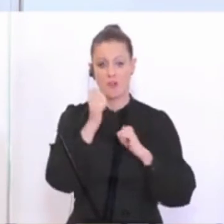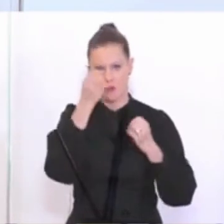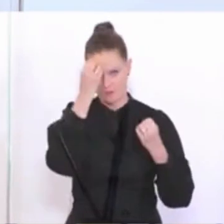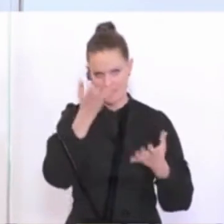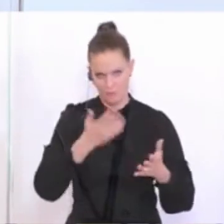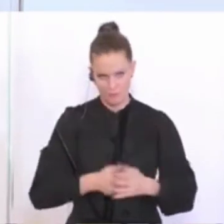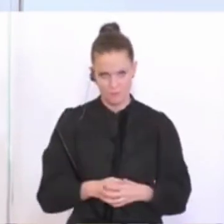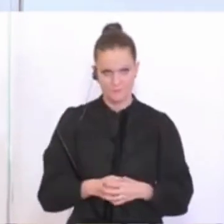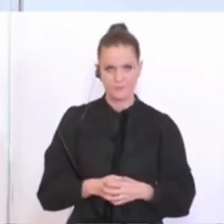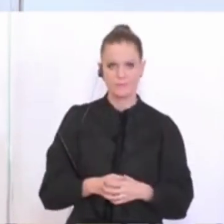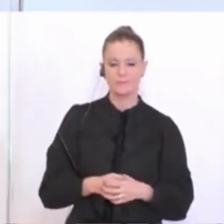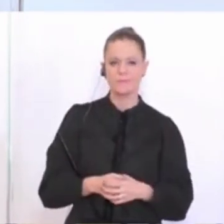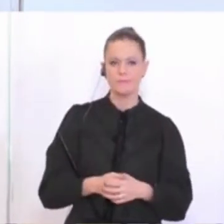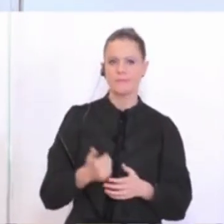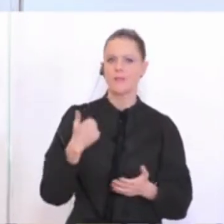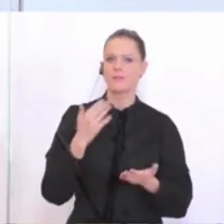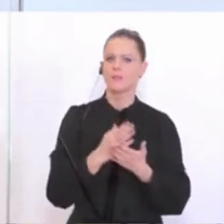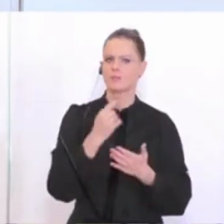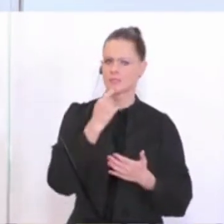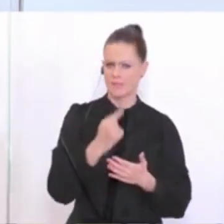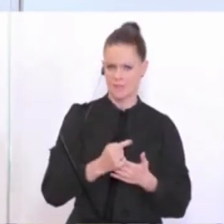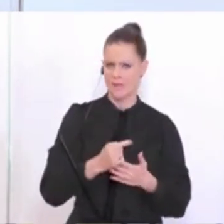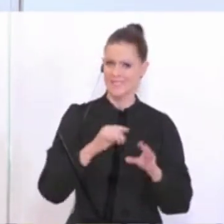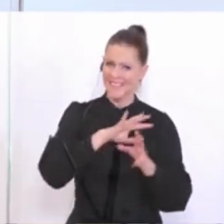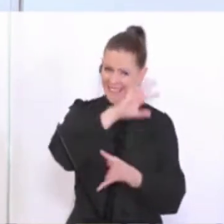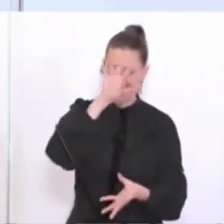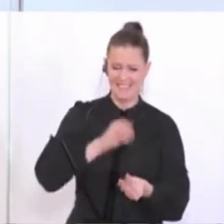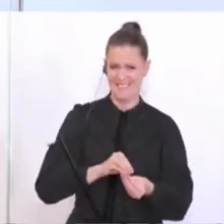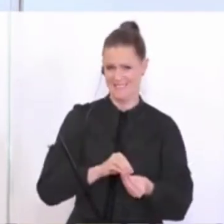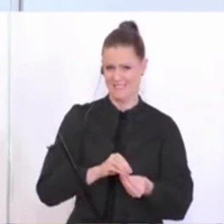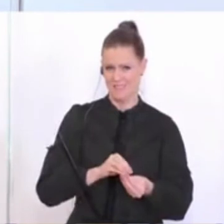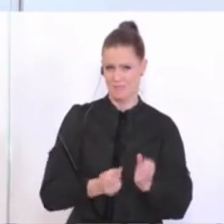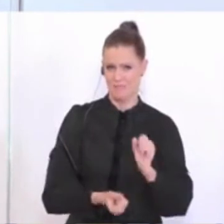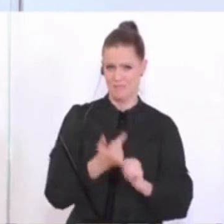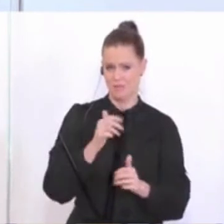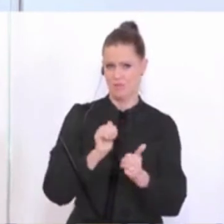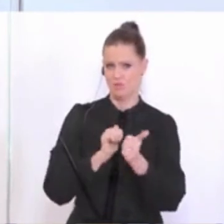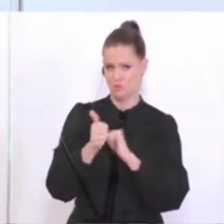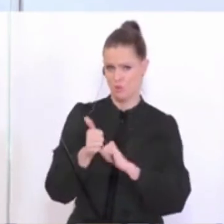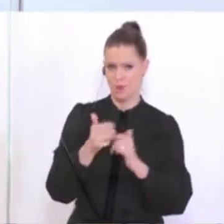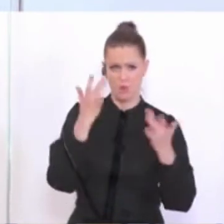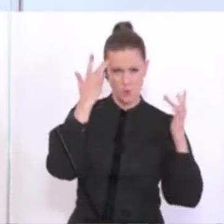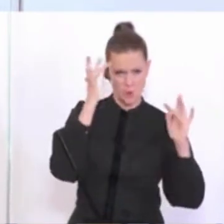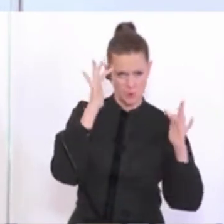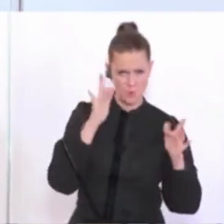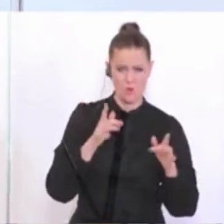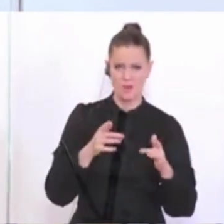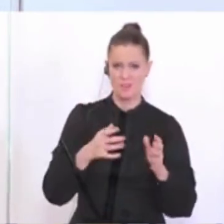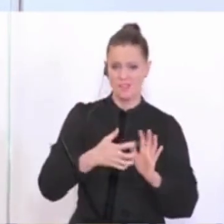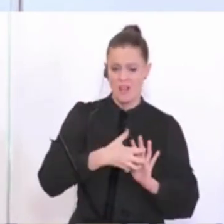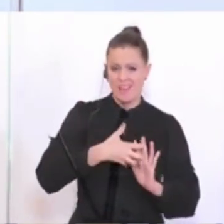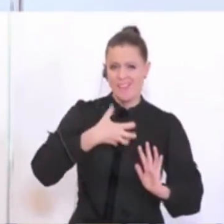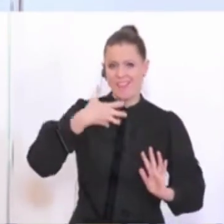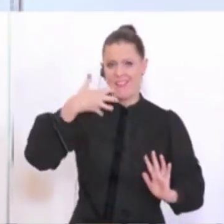wird schon, das sagte ich, das wird schon auch in der Summe, insbesondere weil es beim Sport ja möglicherweise und bei Kultur eben auch länger